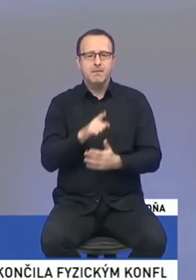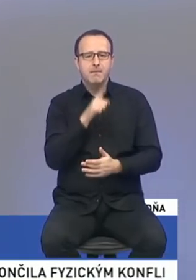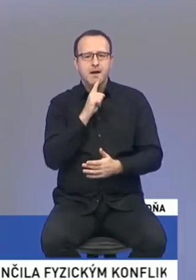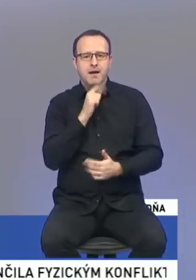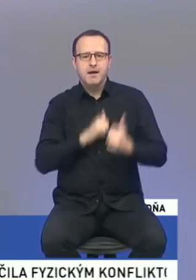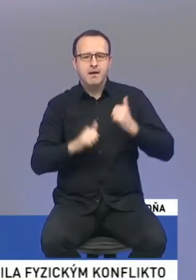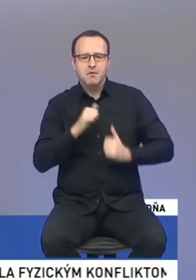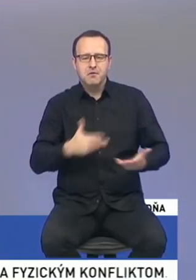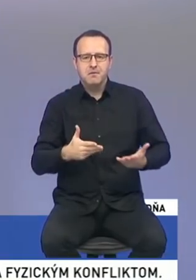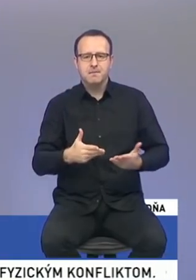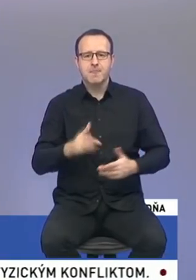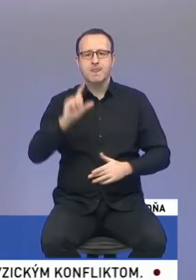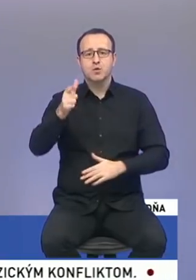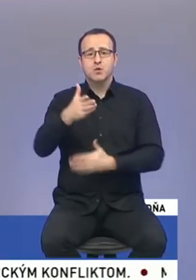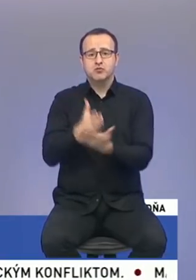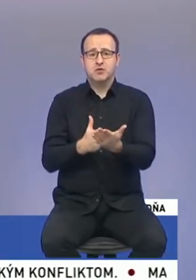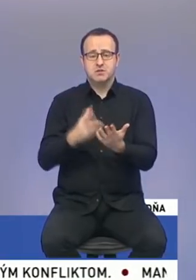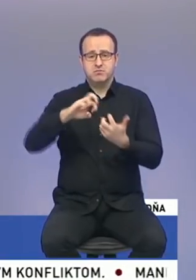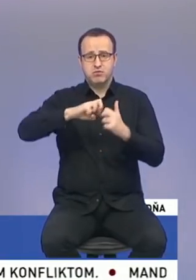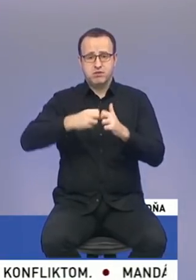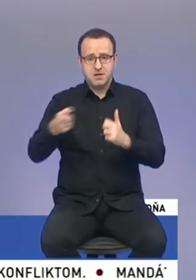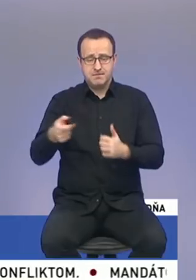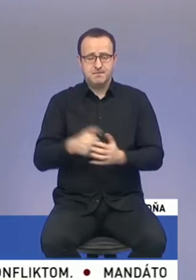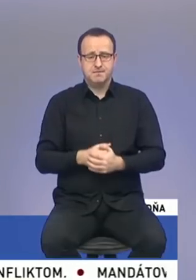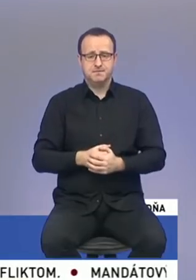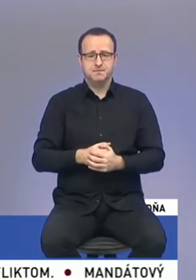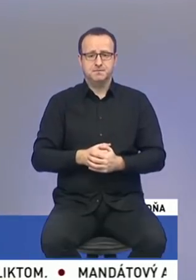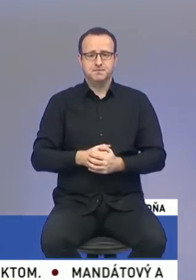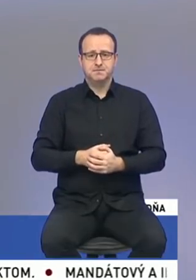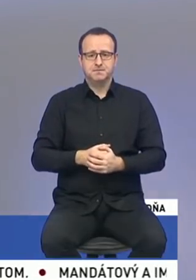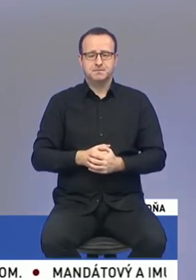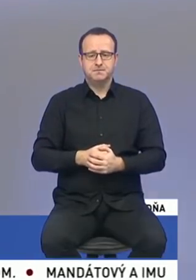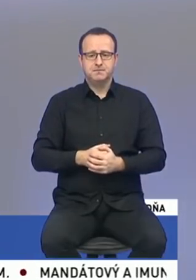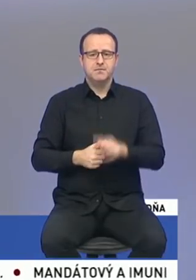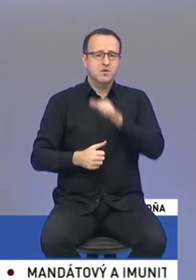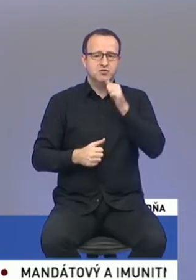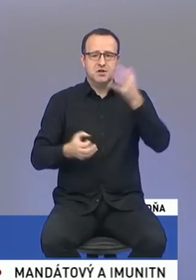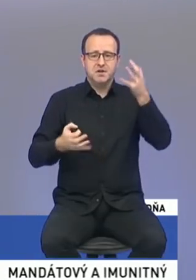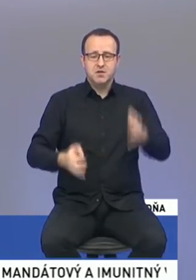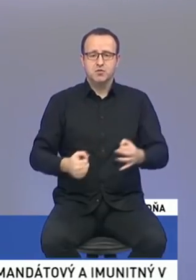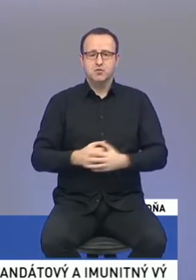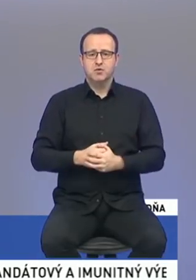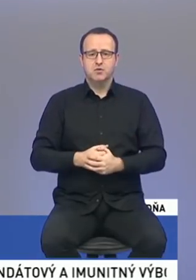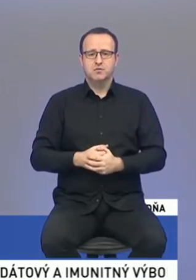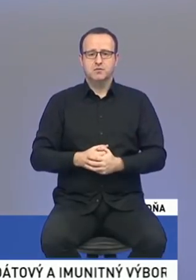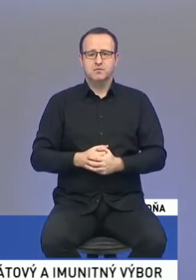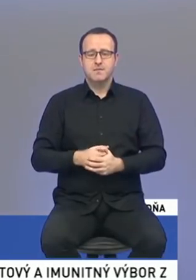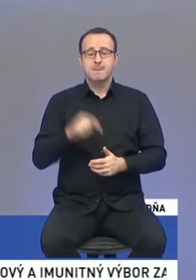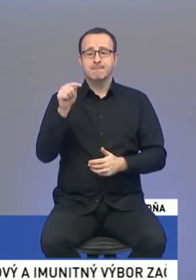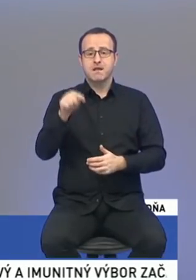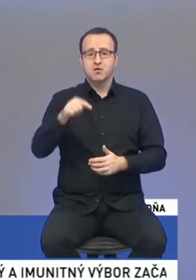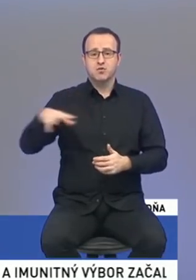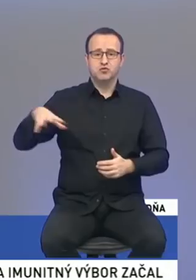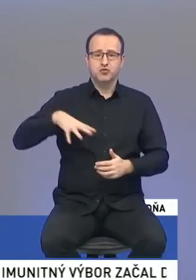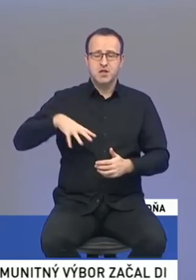prvá časť, ale druhá časť tejto problematiky je tá, že jednoducho táto žena